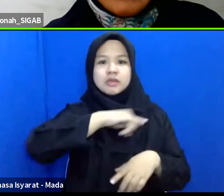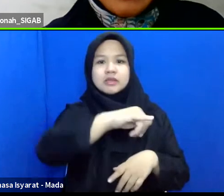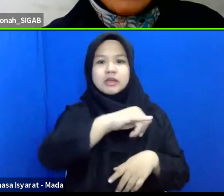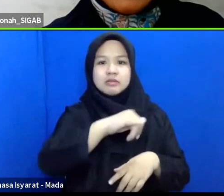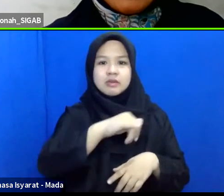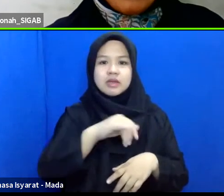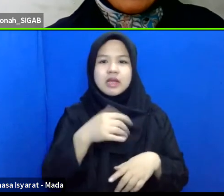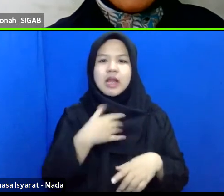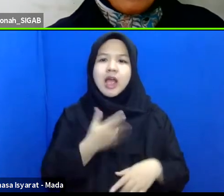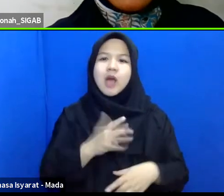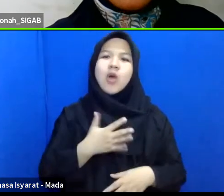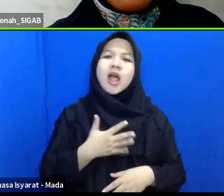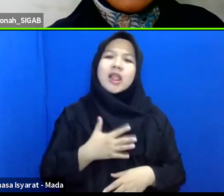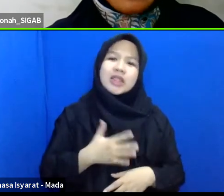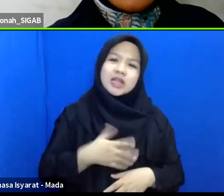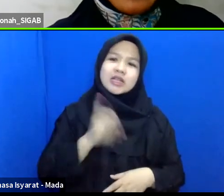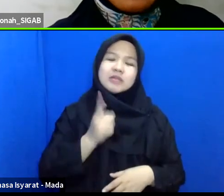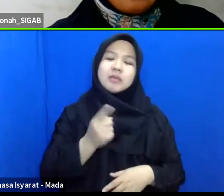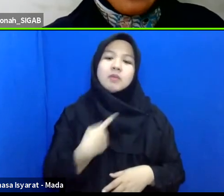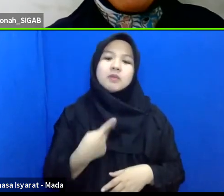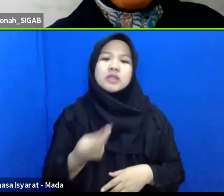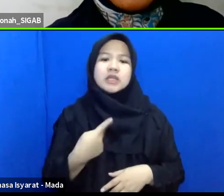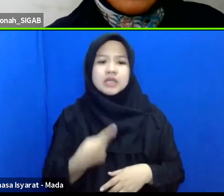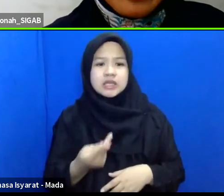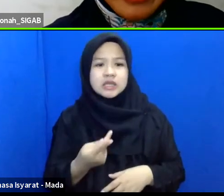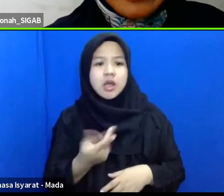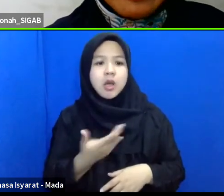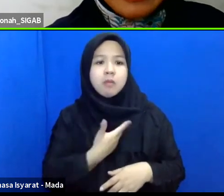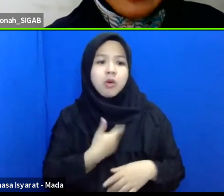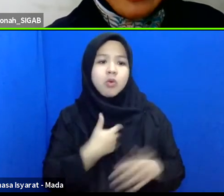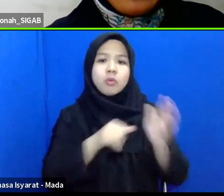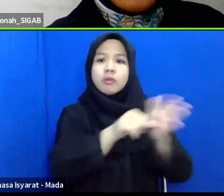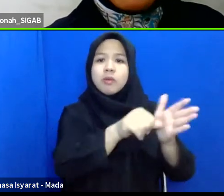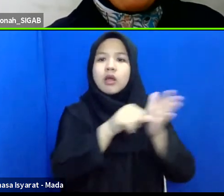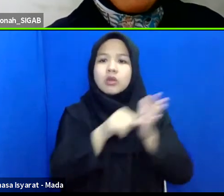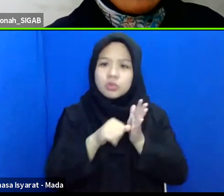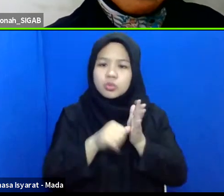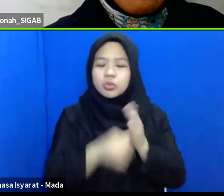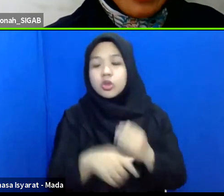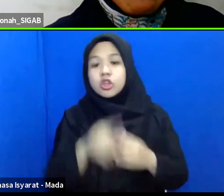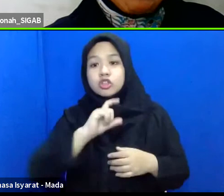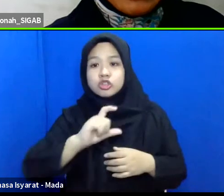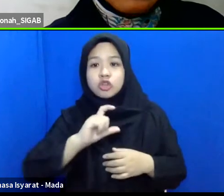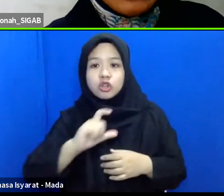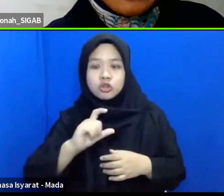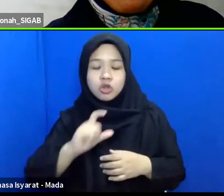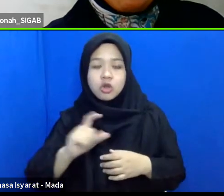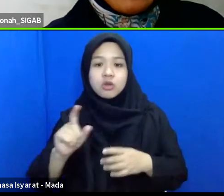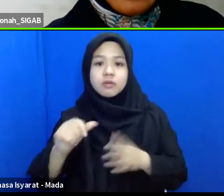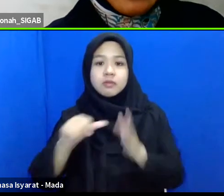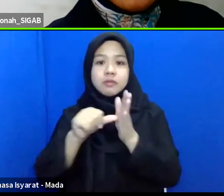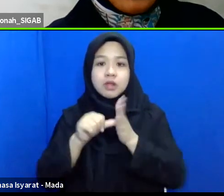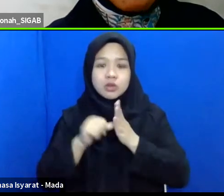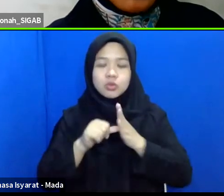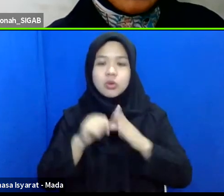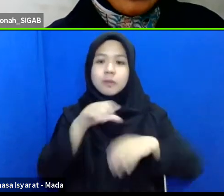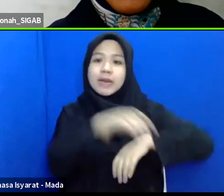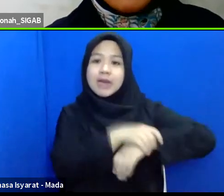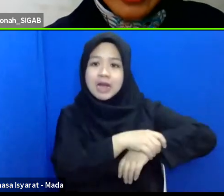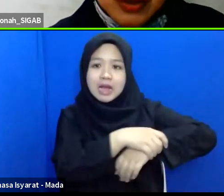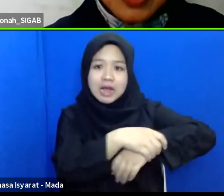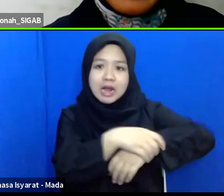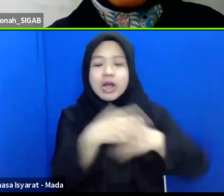khawatir ketika kita untuk bisa saling membantu begitu misalnya untuk membantu misalnya memekang atau